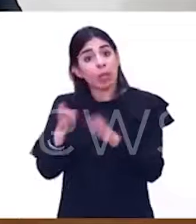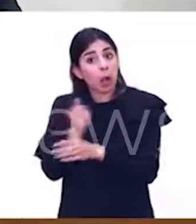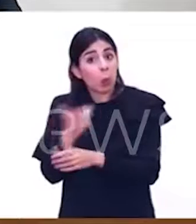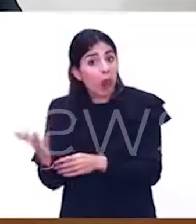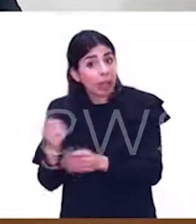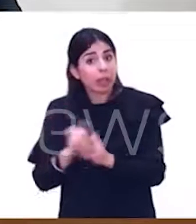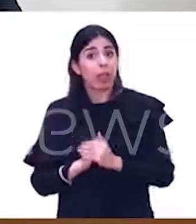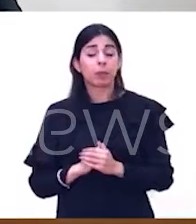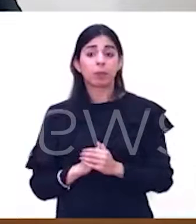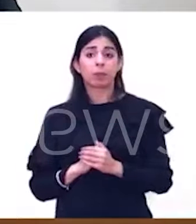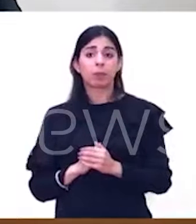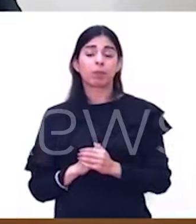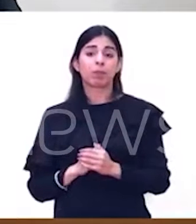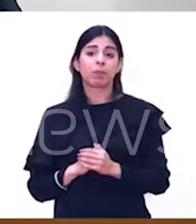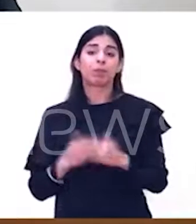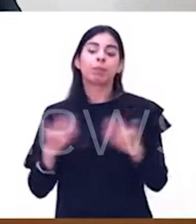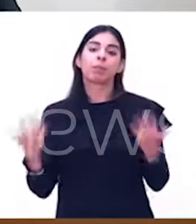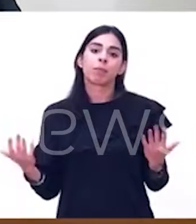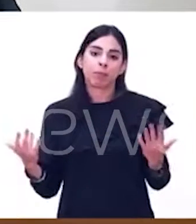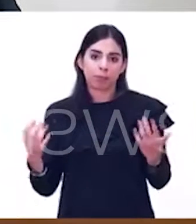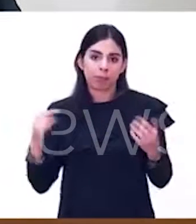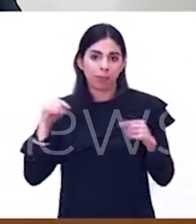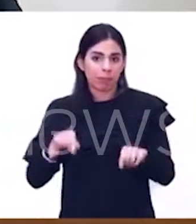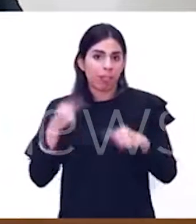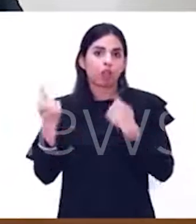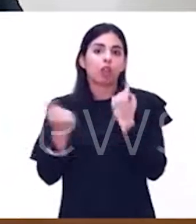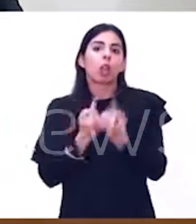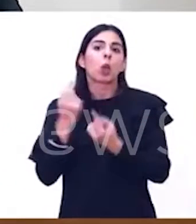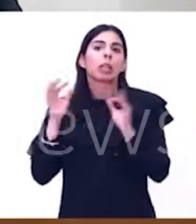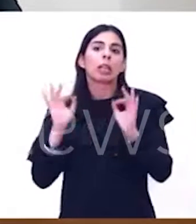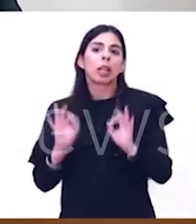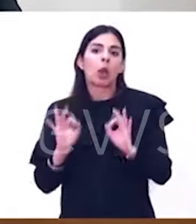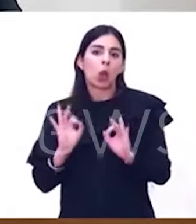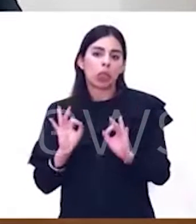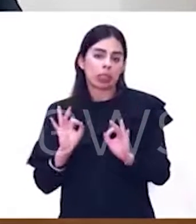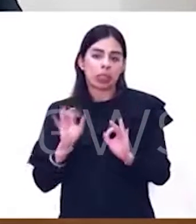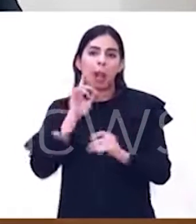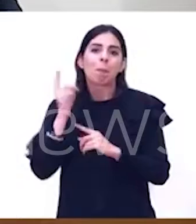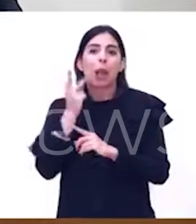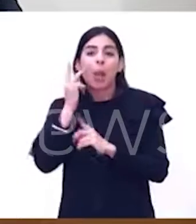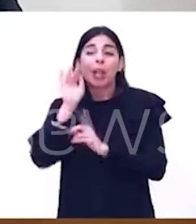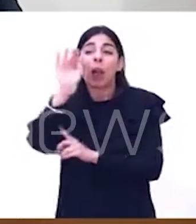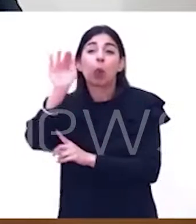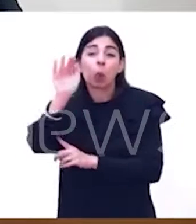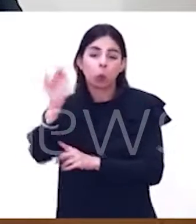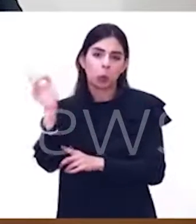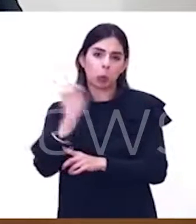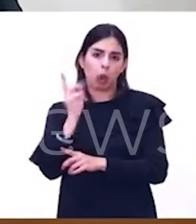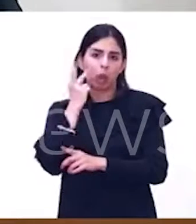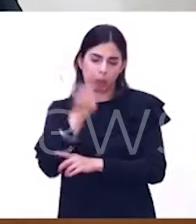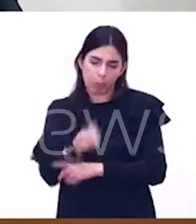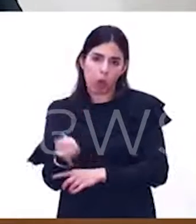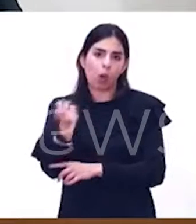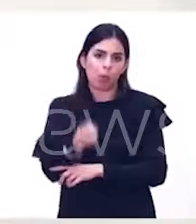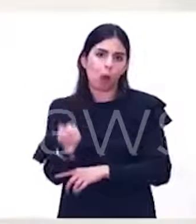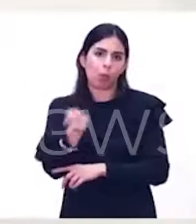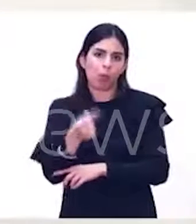È vero che la cosa migliore in queste circostanze è un po' vivere alla giornata, nel senso che vedere passo passo quello